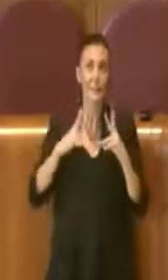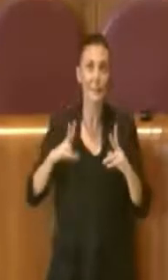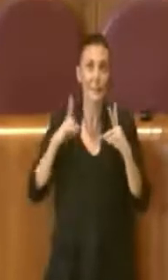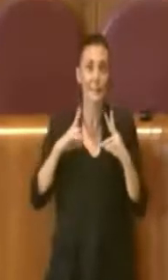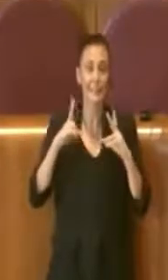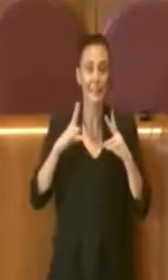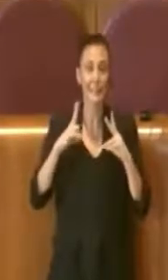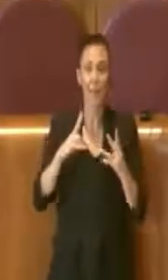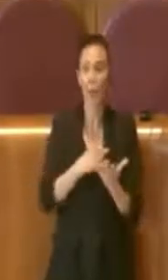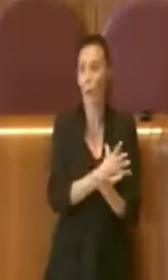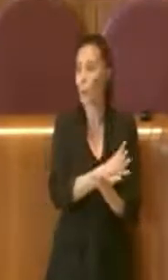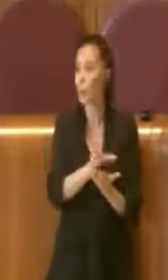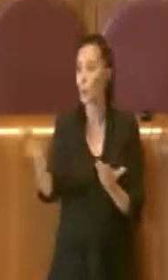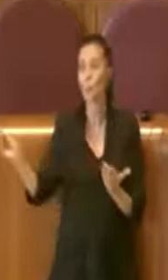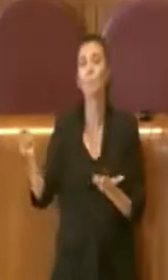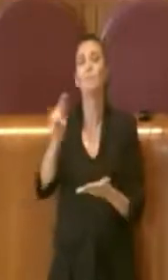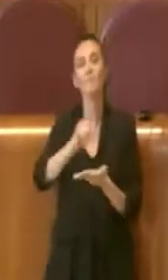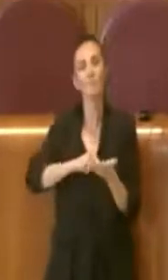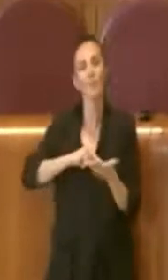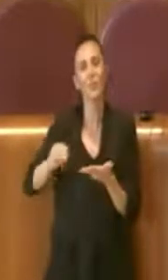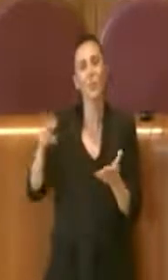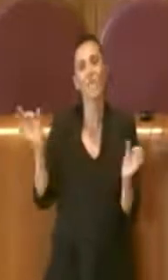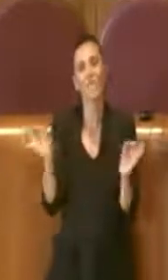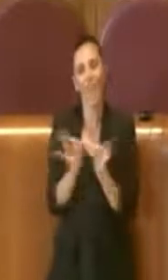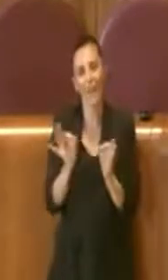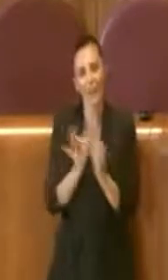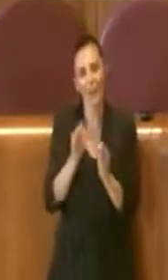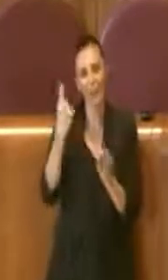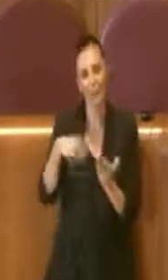quanti possano votare favorevolmente questo documento. Grazie.